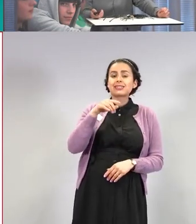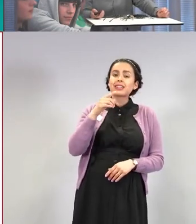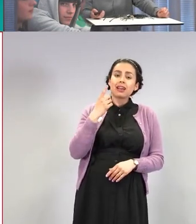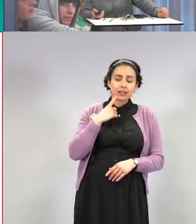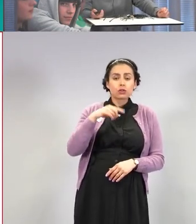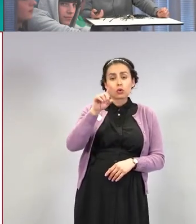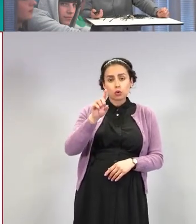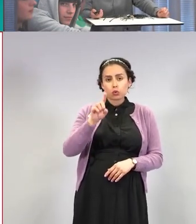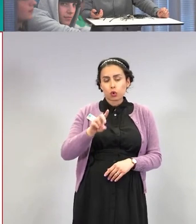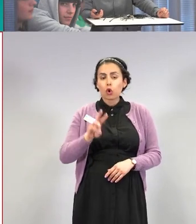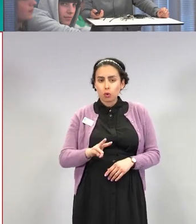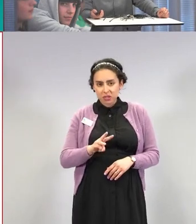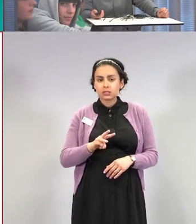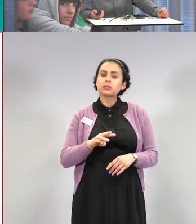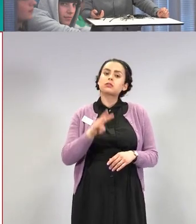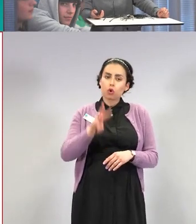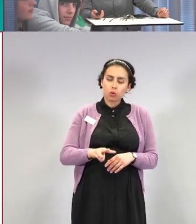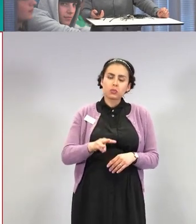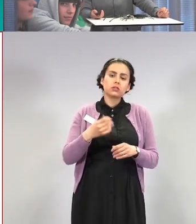annoksen.